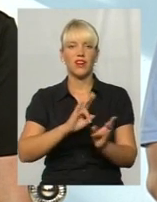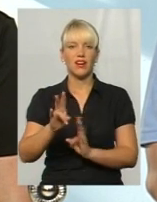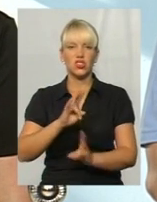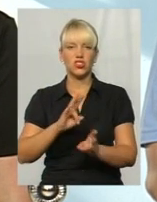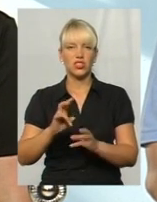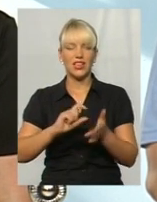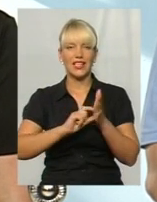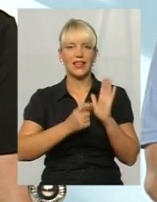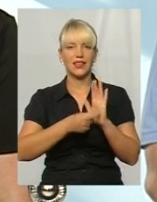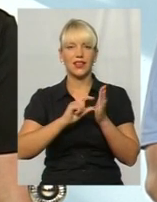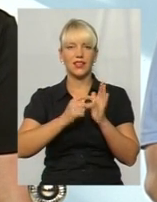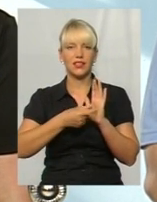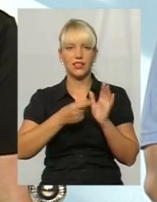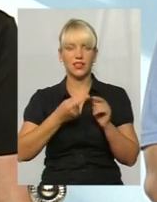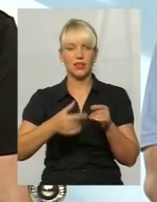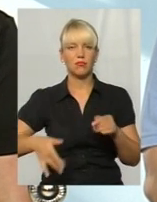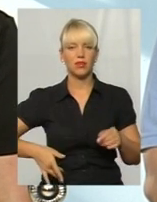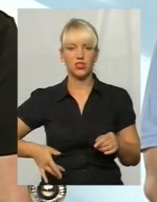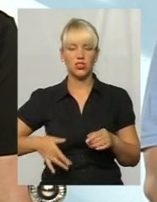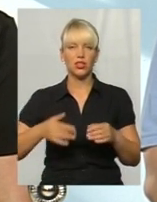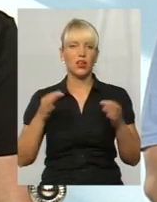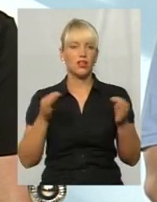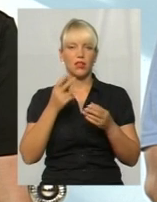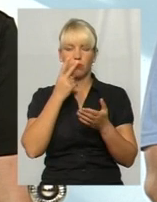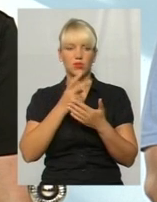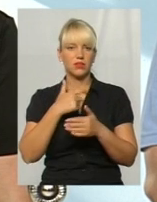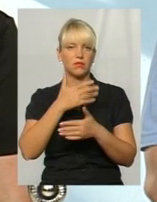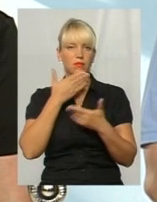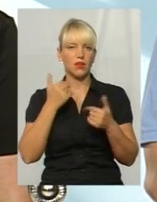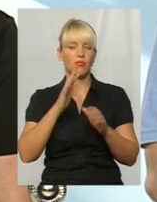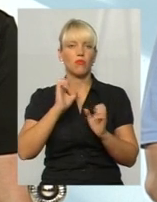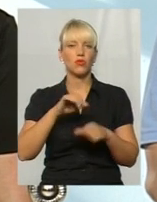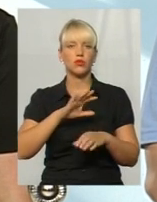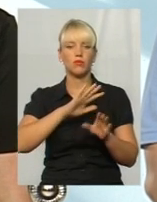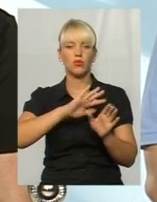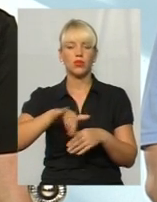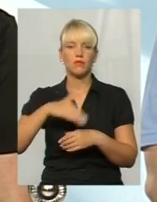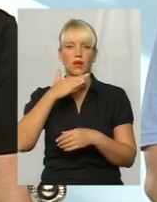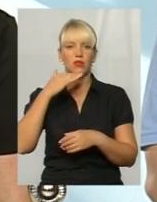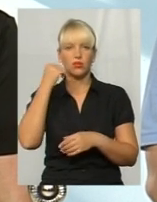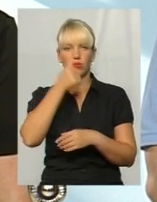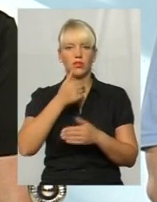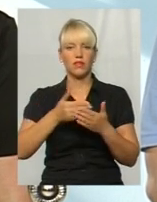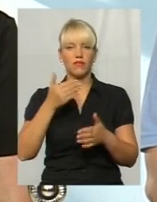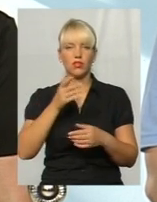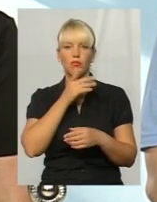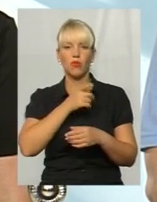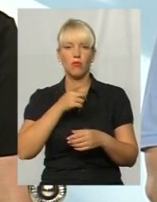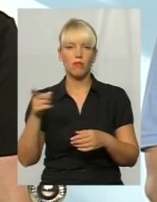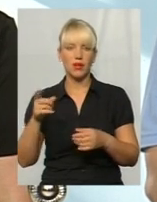жодних клінічних симптомів може ніяк не проявляти. І може пройти багато років від моменту інфікування до